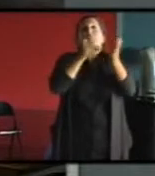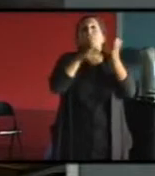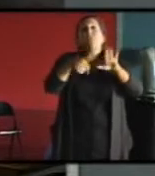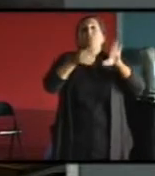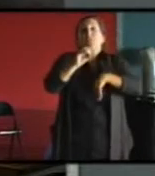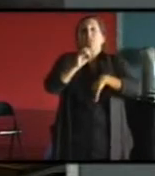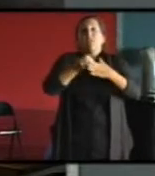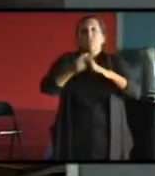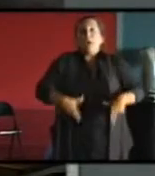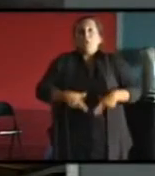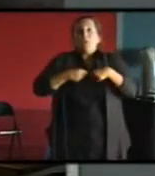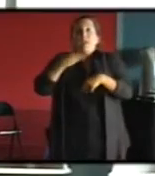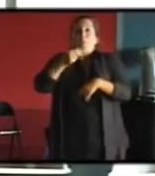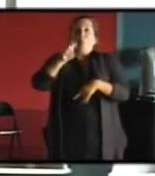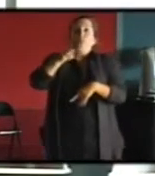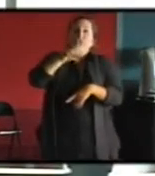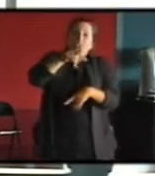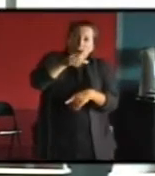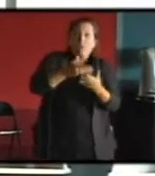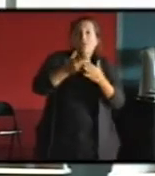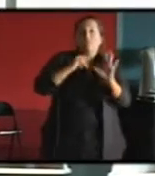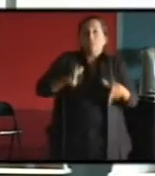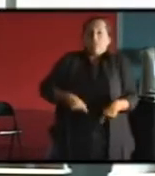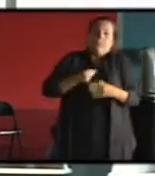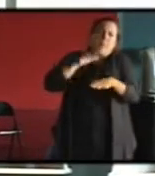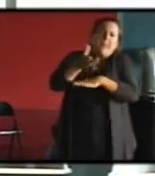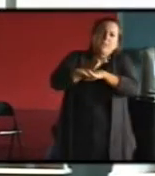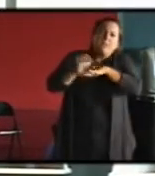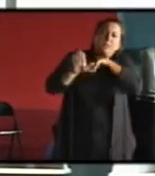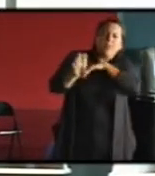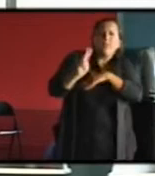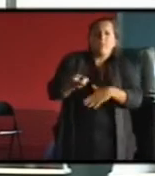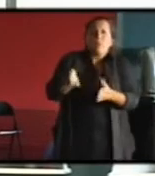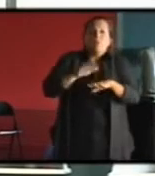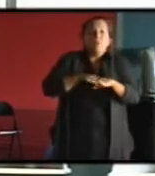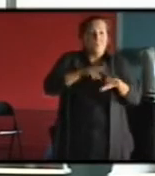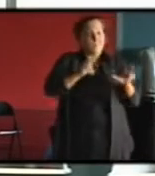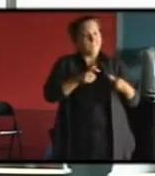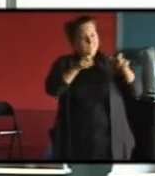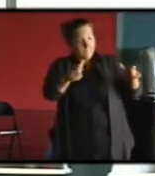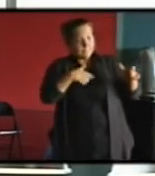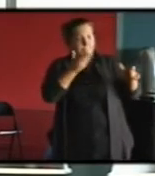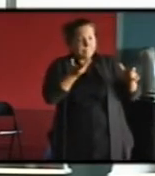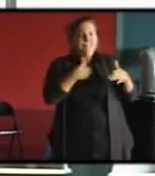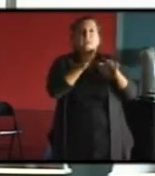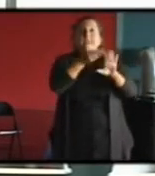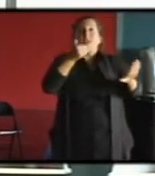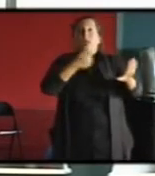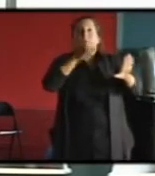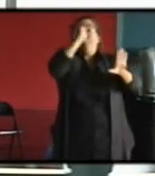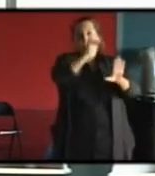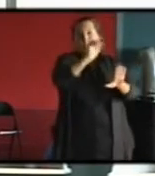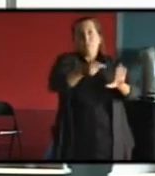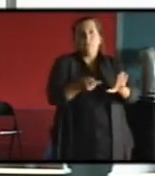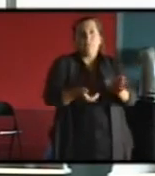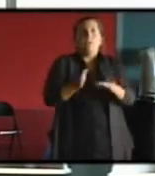par l'atelier de Montreuil avec une architecture très caractéristique a été décidée une isolation par l'extérieur et donc cette isolation